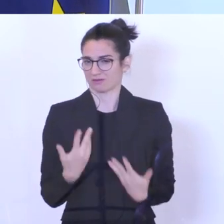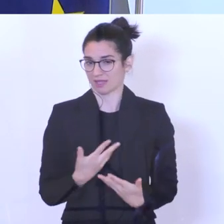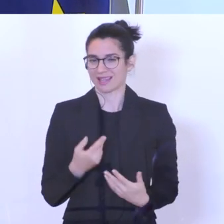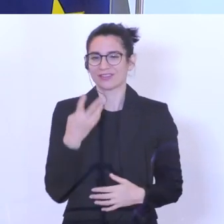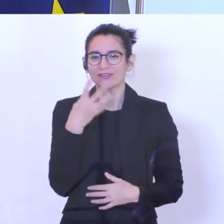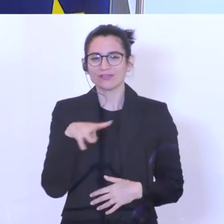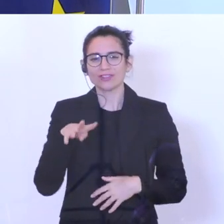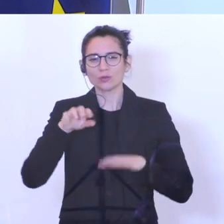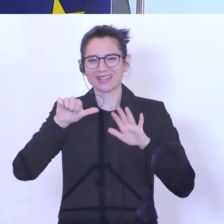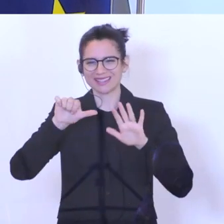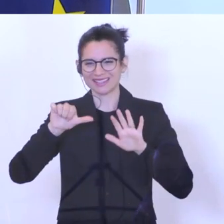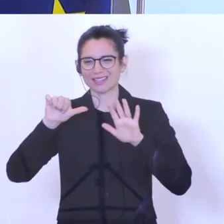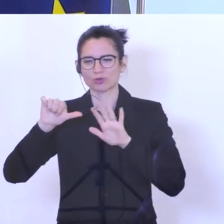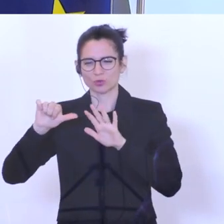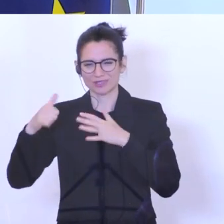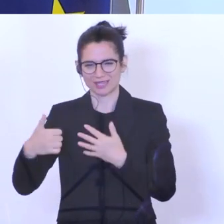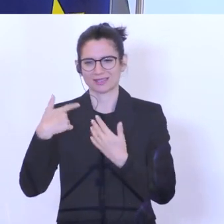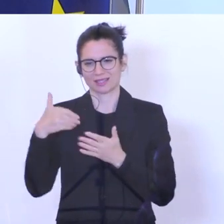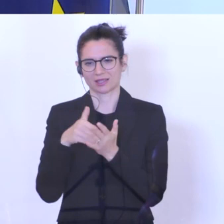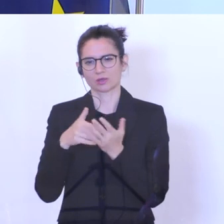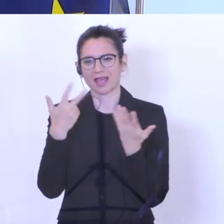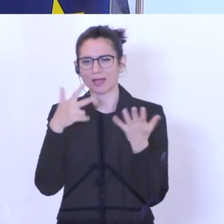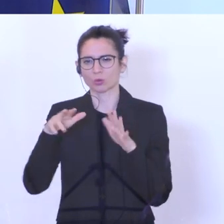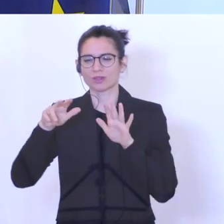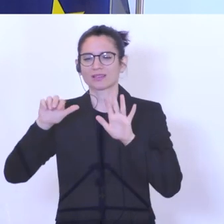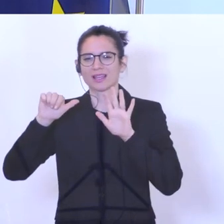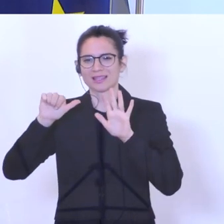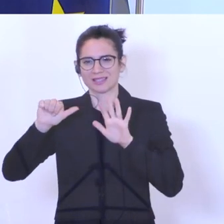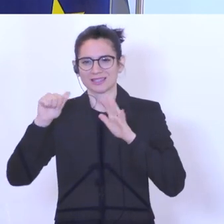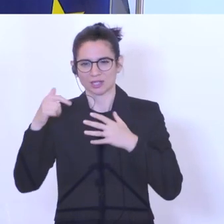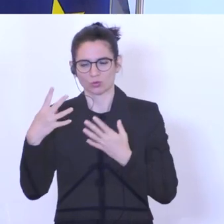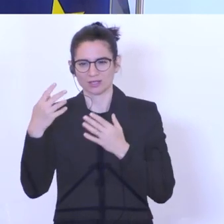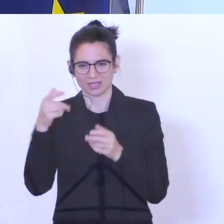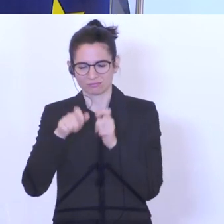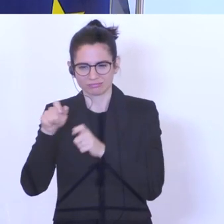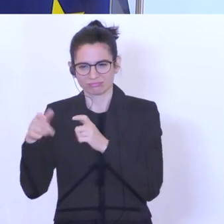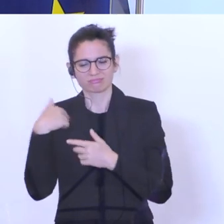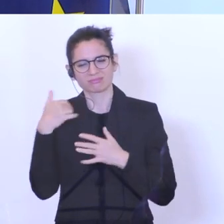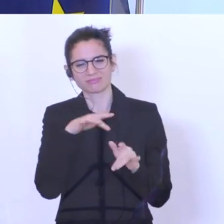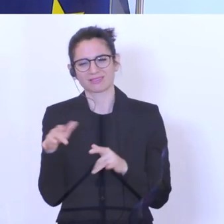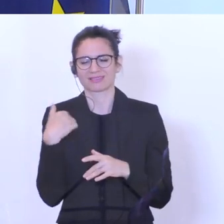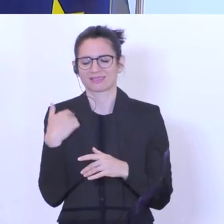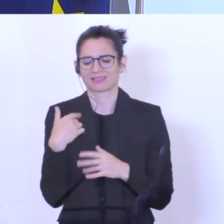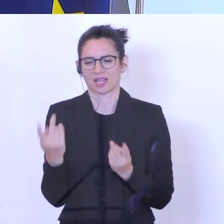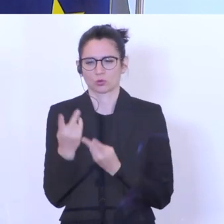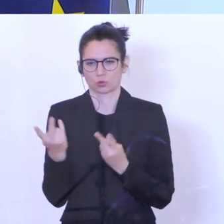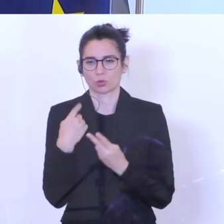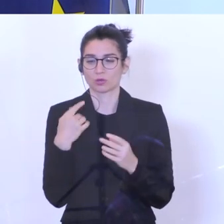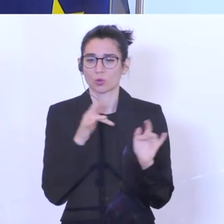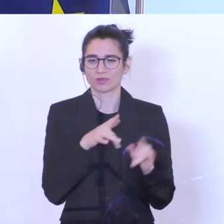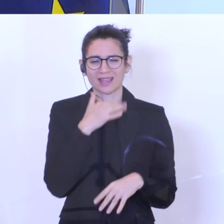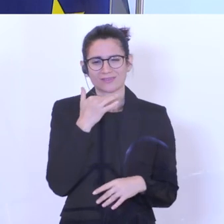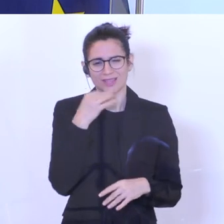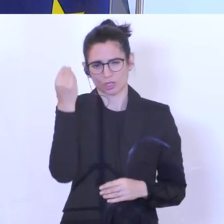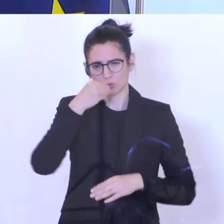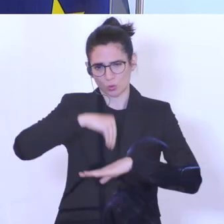466.896 arbeitssuchend und 43.501 Personen, die in